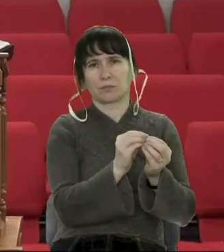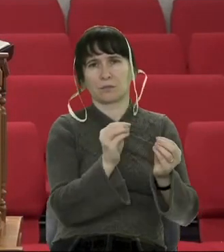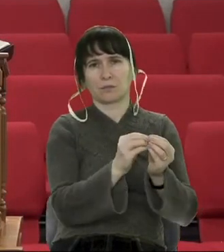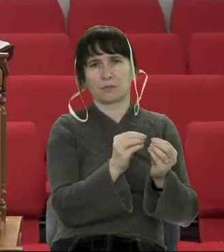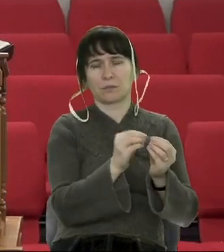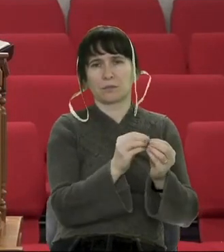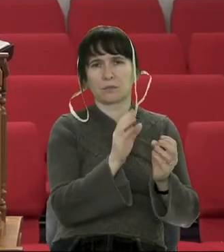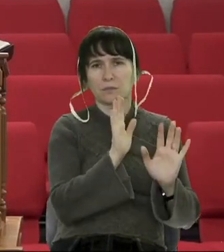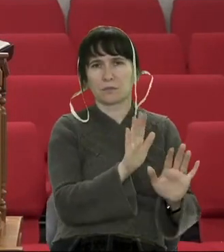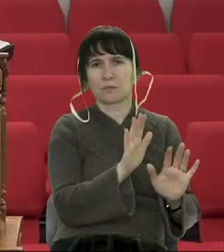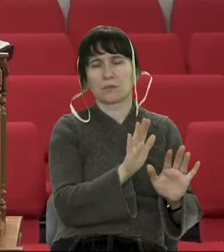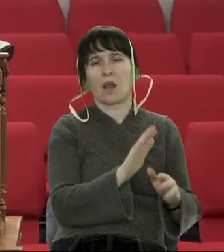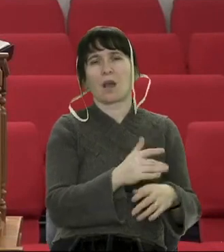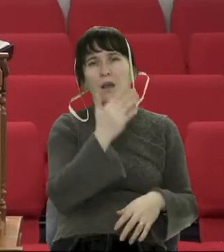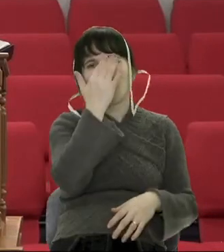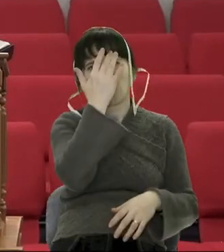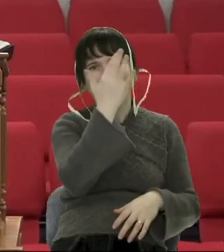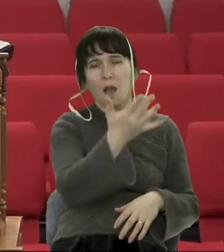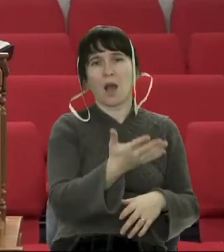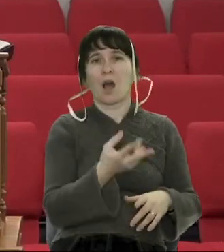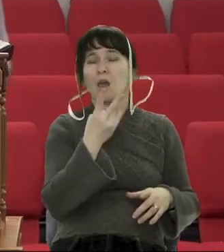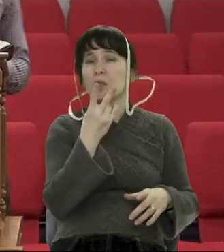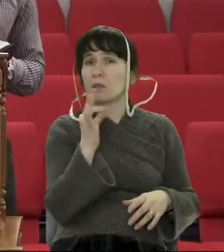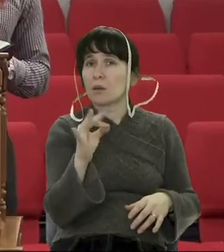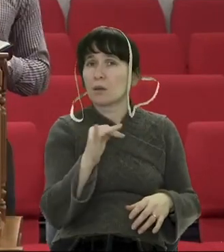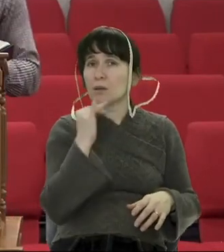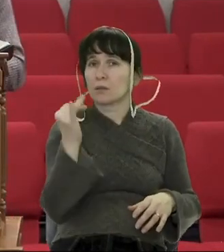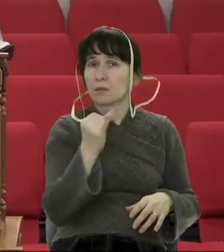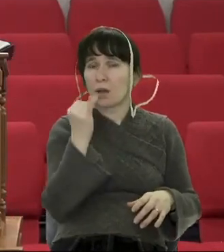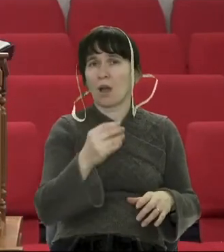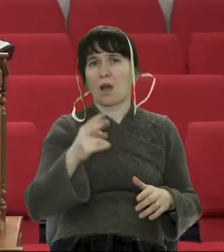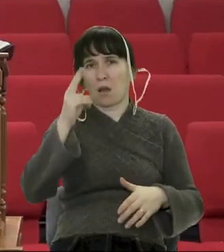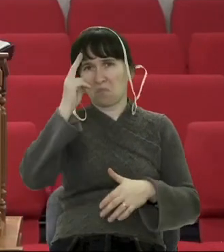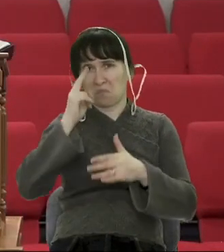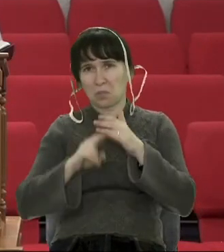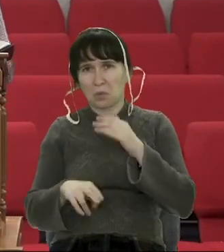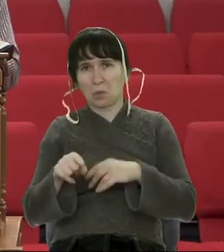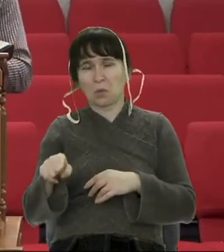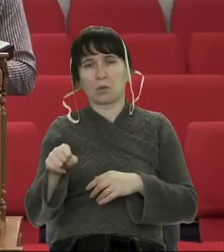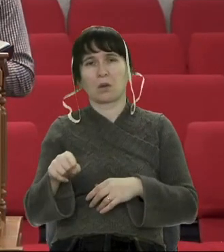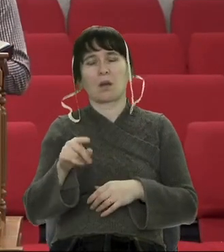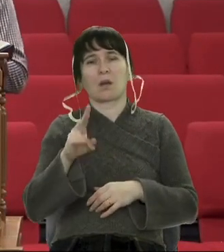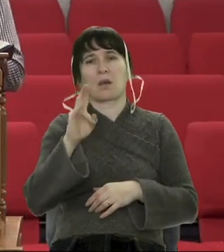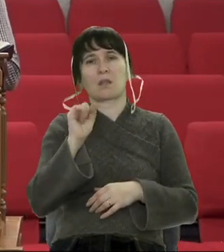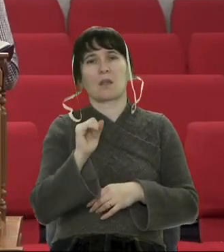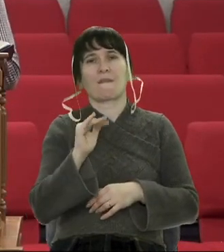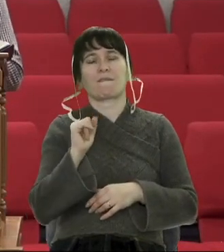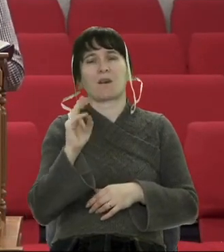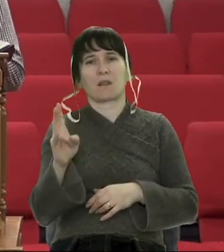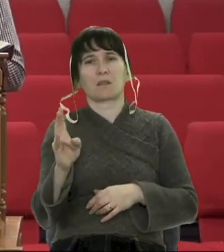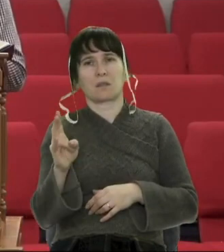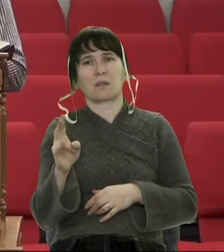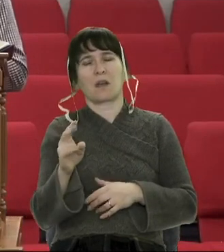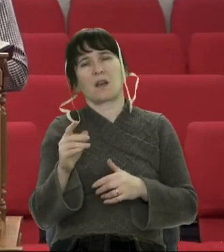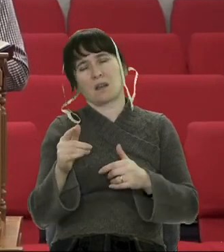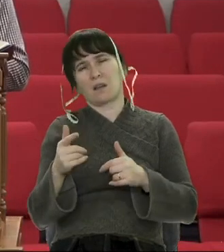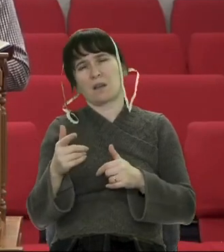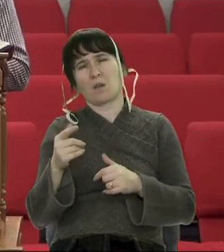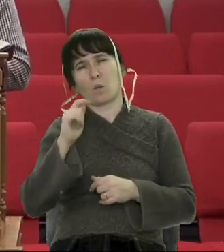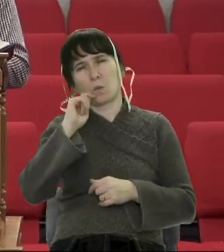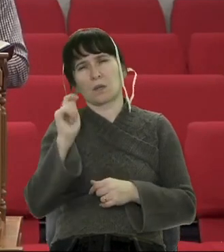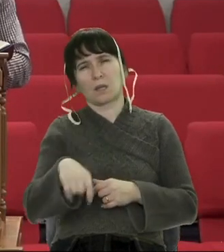маючи. Але що цікава річ, пророк Нафан, тут в українському тексті Натан,